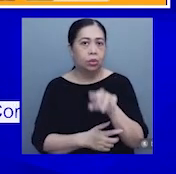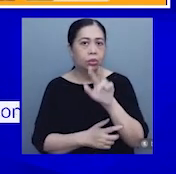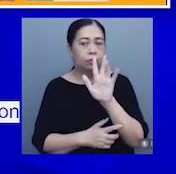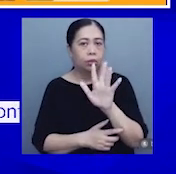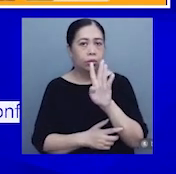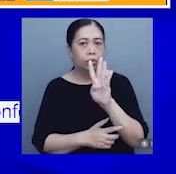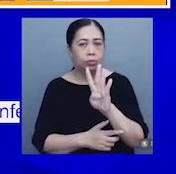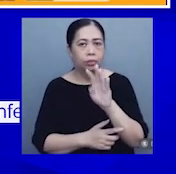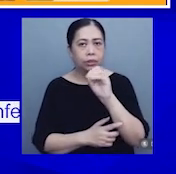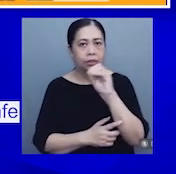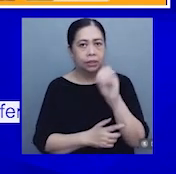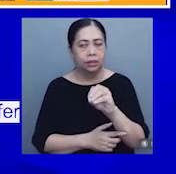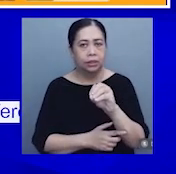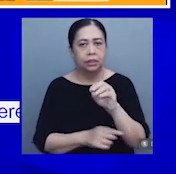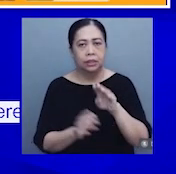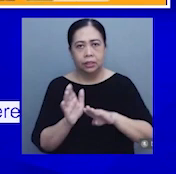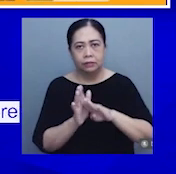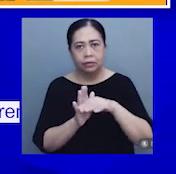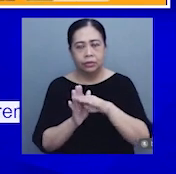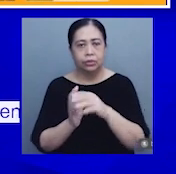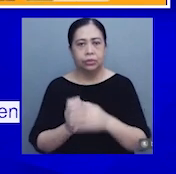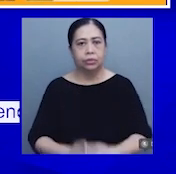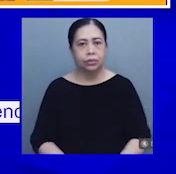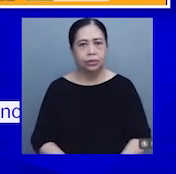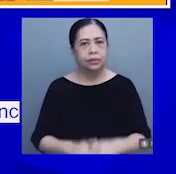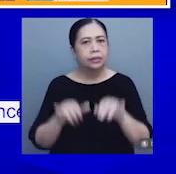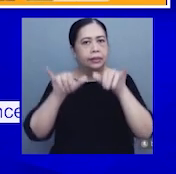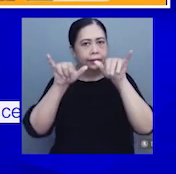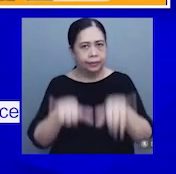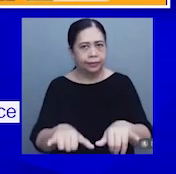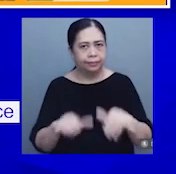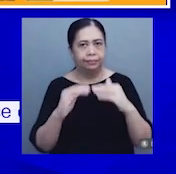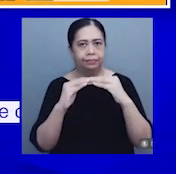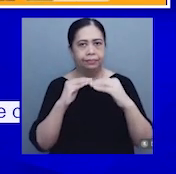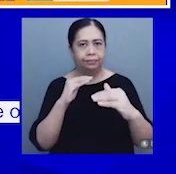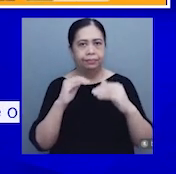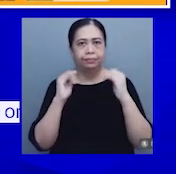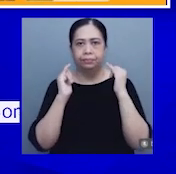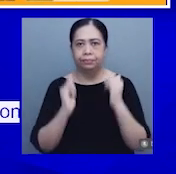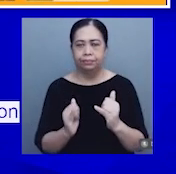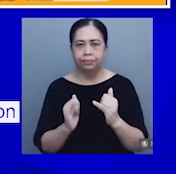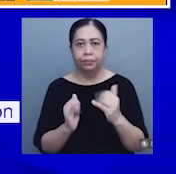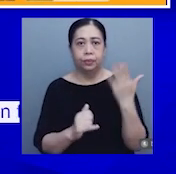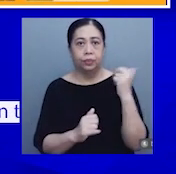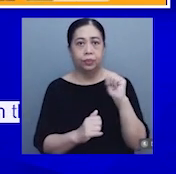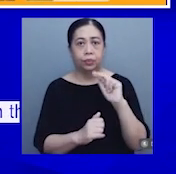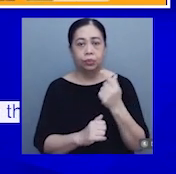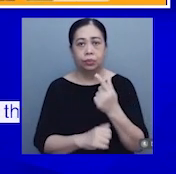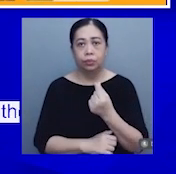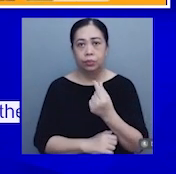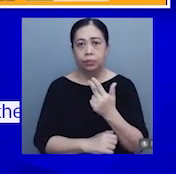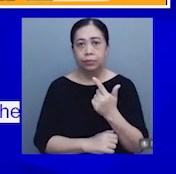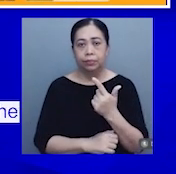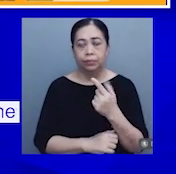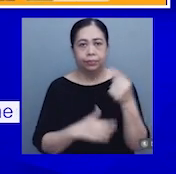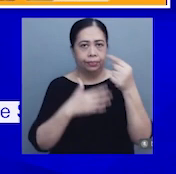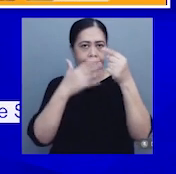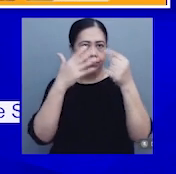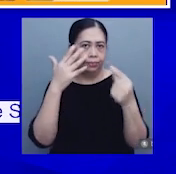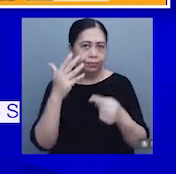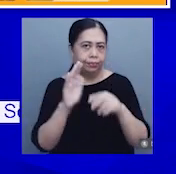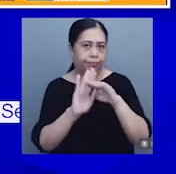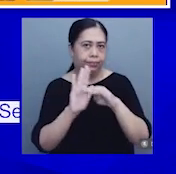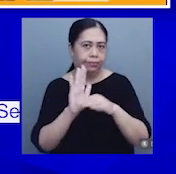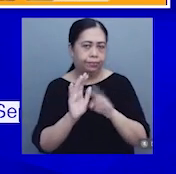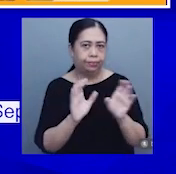% inflation. Nanatili naman sa kanilang antas ng inflation noong Agusto 2023 ang mga sumusunod na